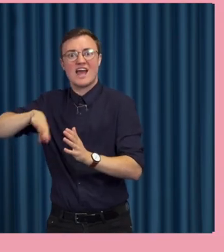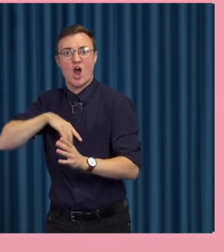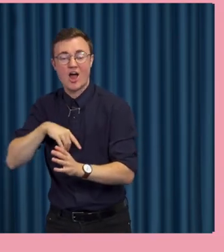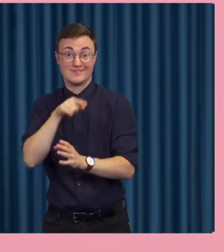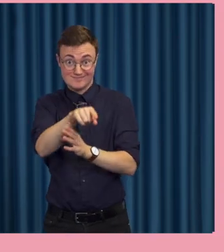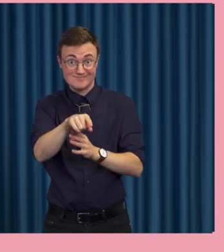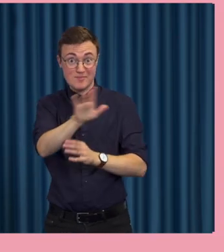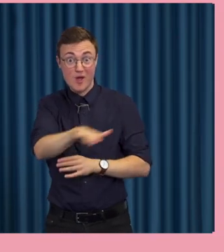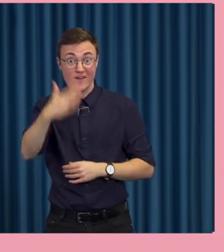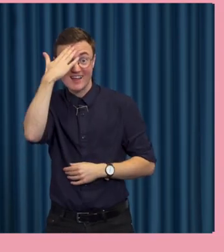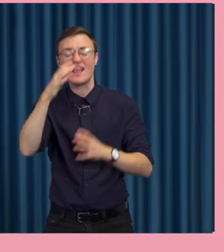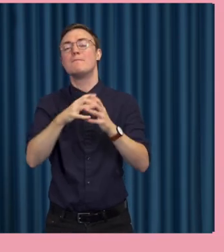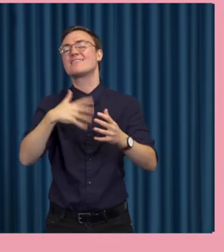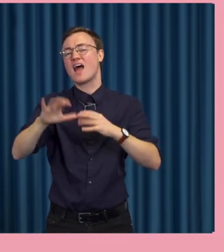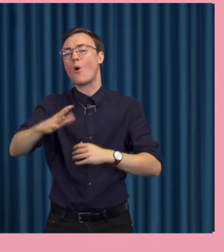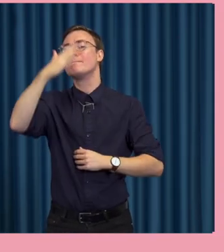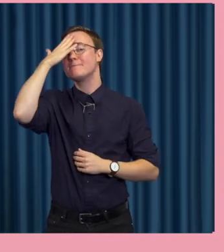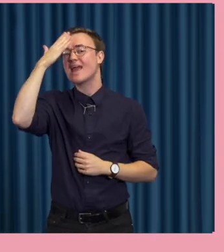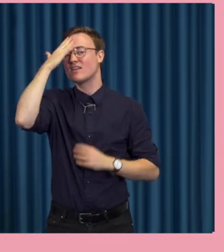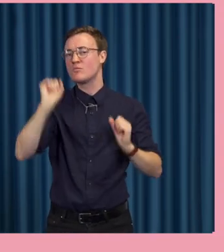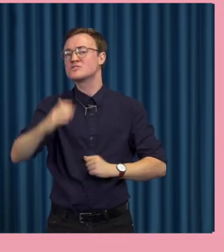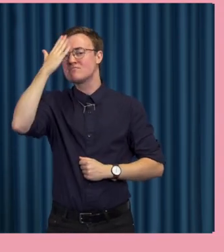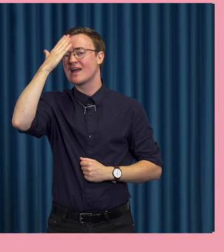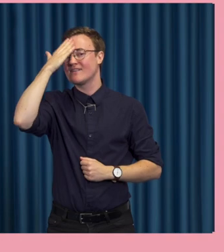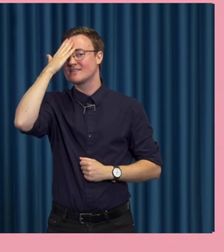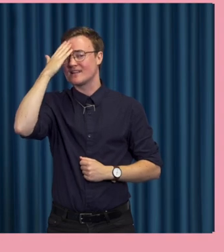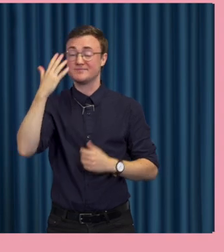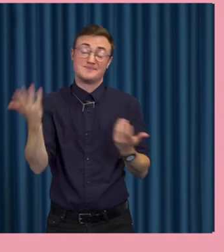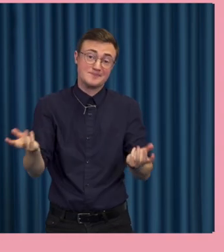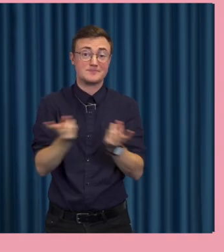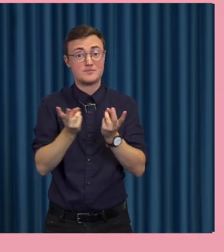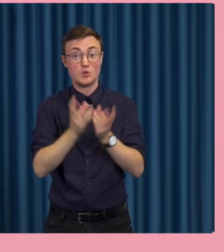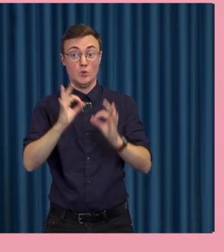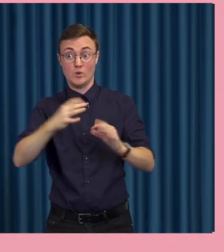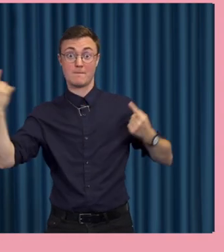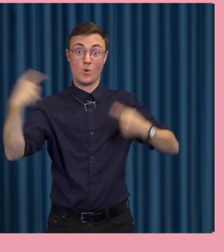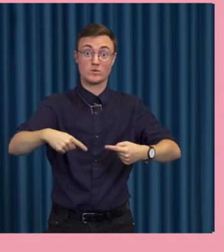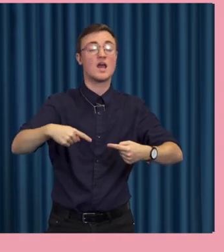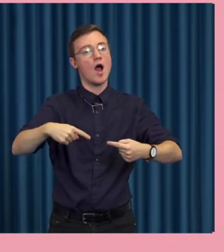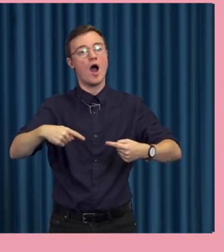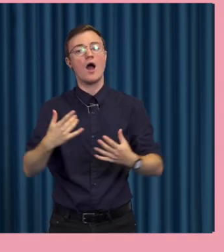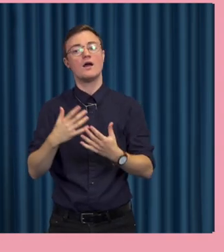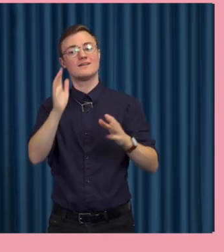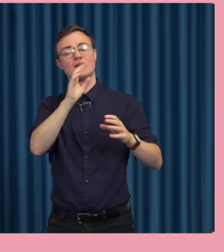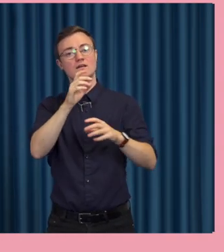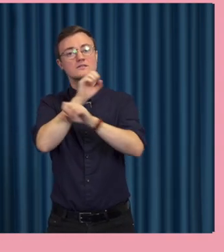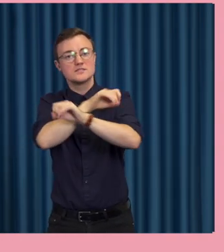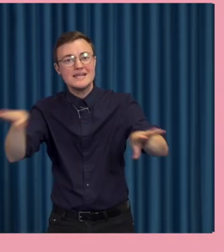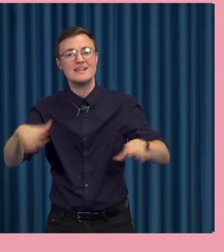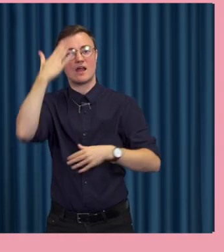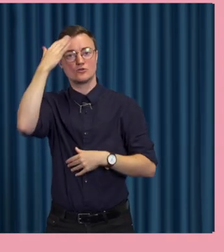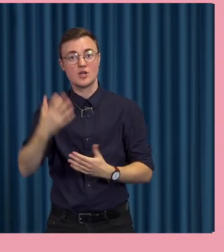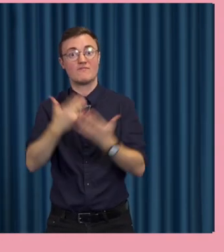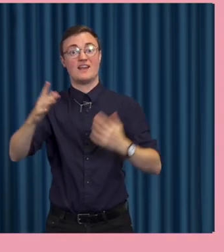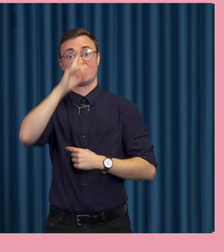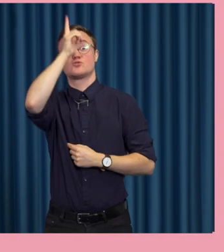jag gillar det som är det? Men då är det ju en medvetenhet såklart. att visst, motåtgärden kan vara en ökad litteracitet, alltså att man förstår hur det funkar.